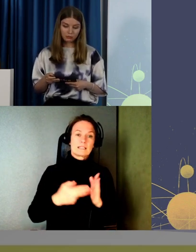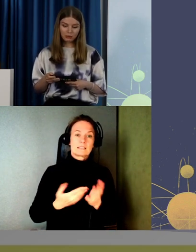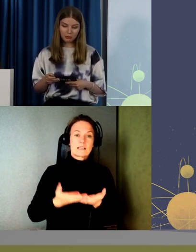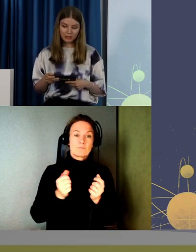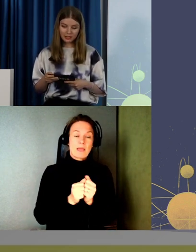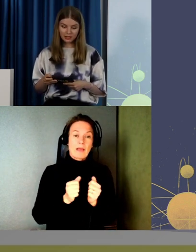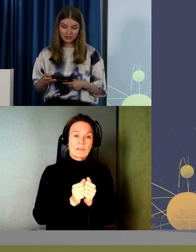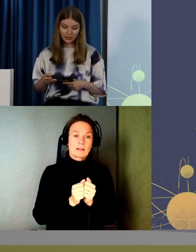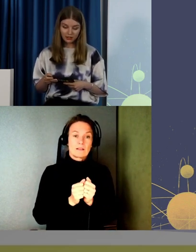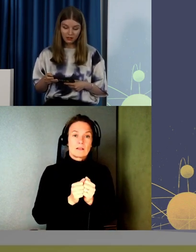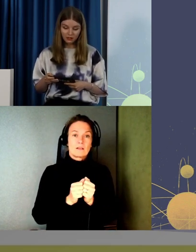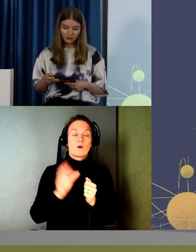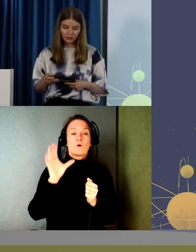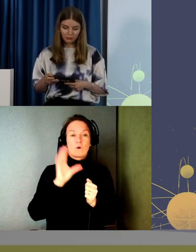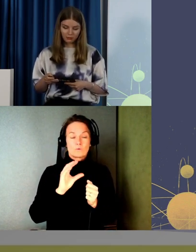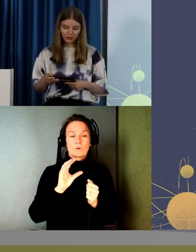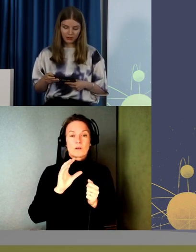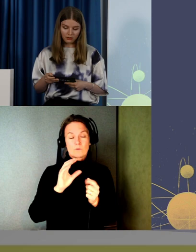Att problemet blir tekniken.